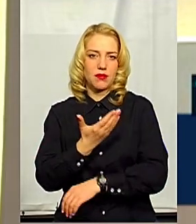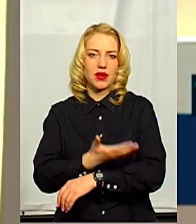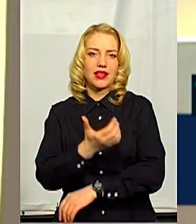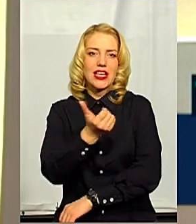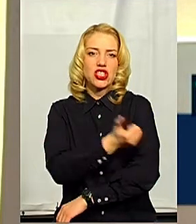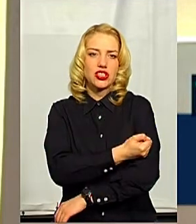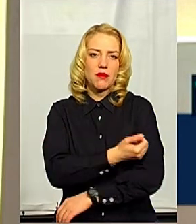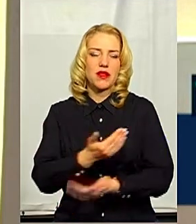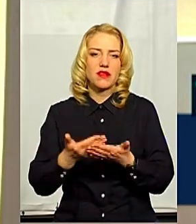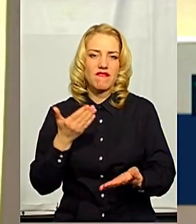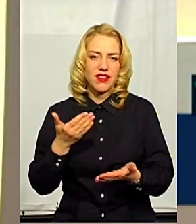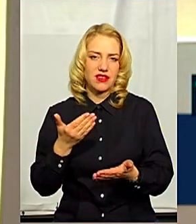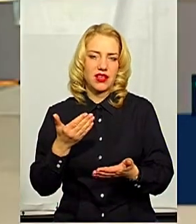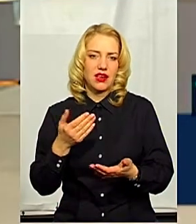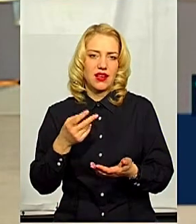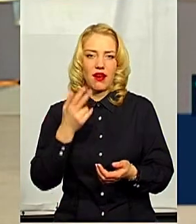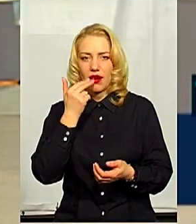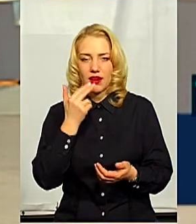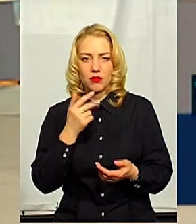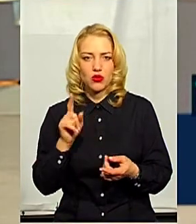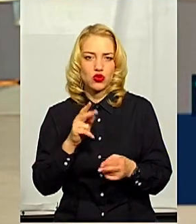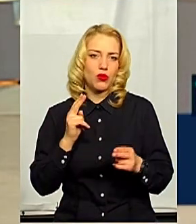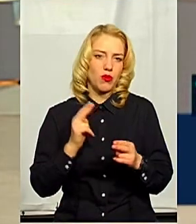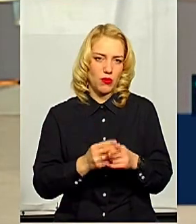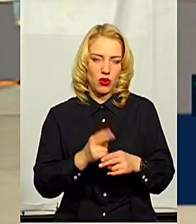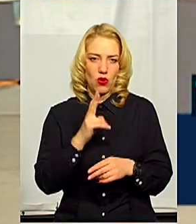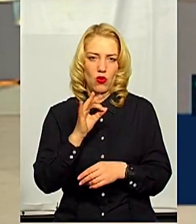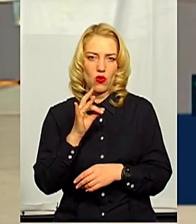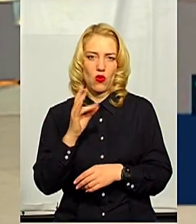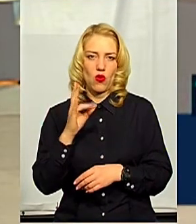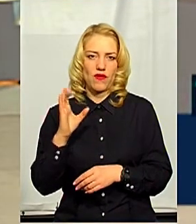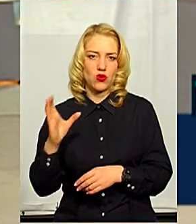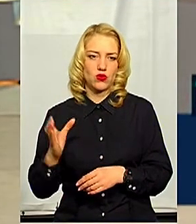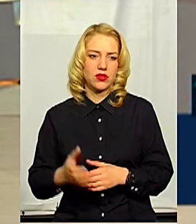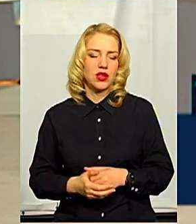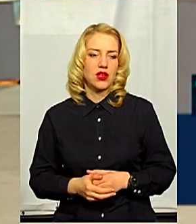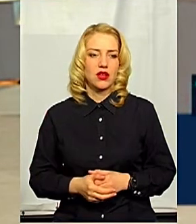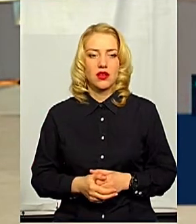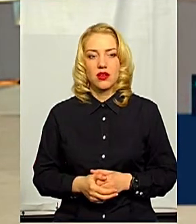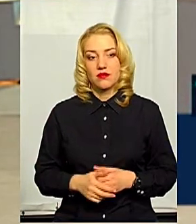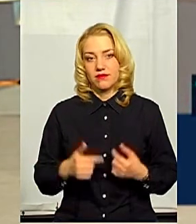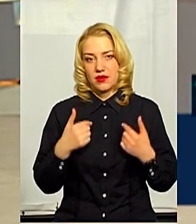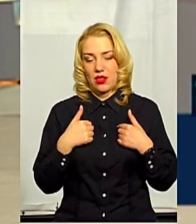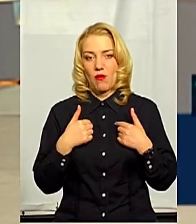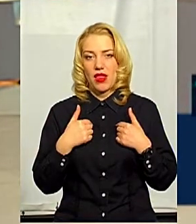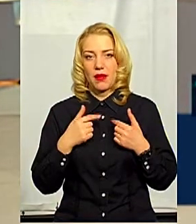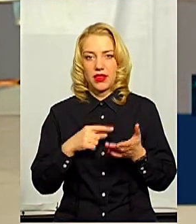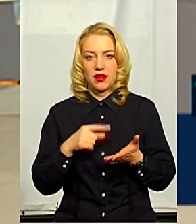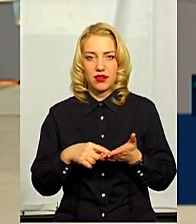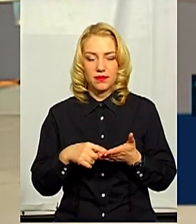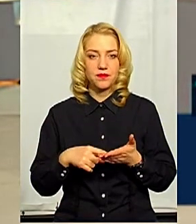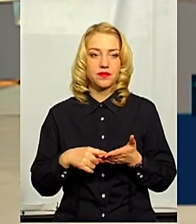запобігають зараженню коронавірусу? Дякую за запитання. Будь ласка. Це, напевно, до мене питання.